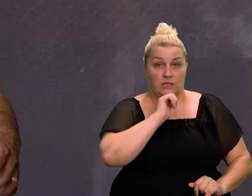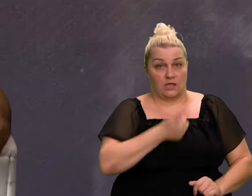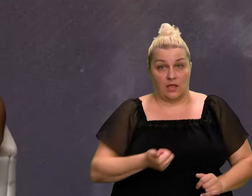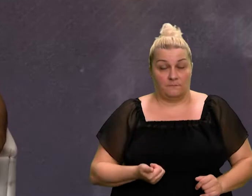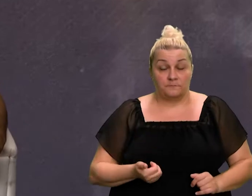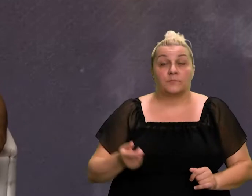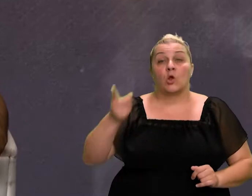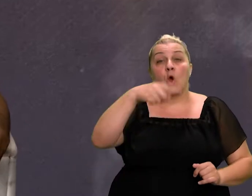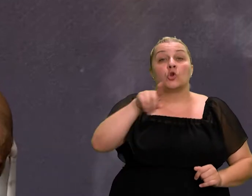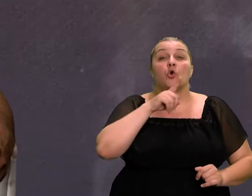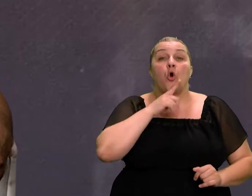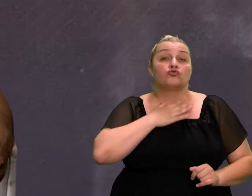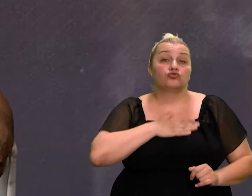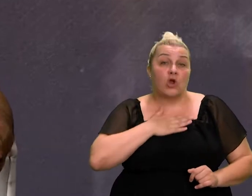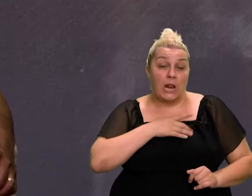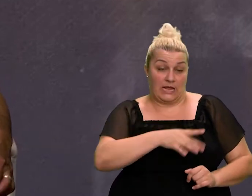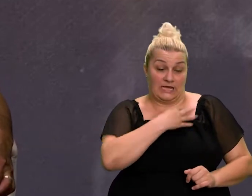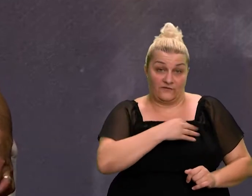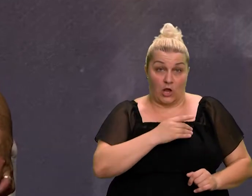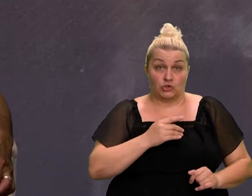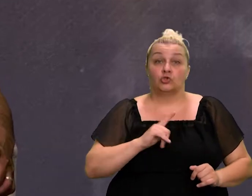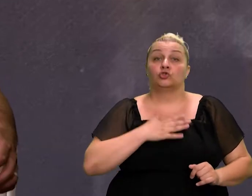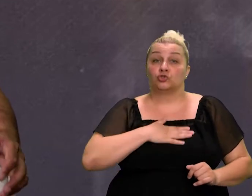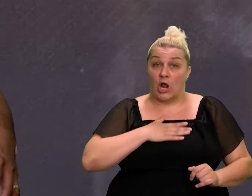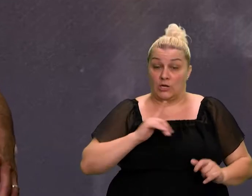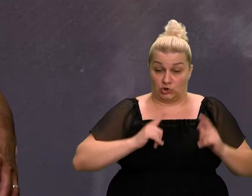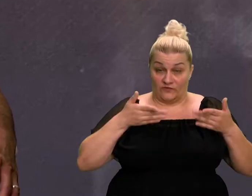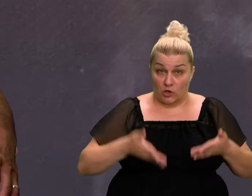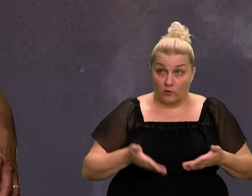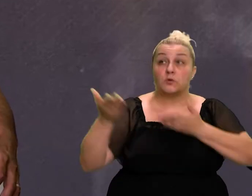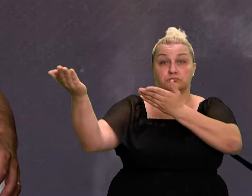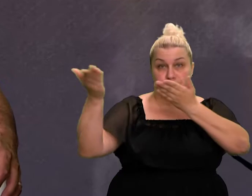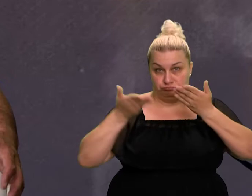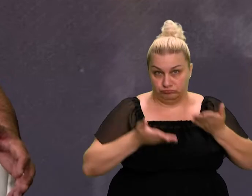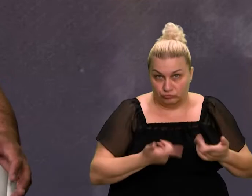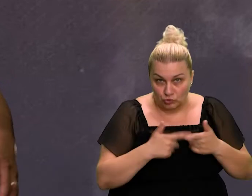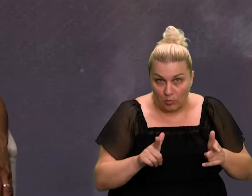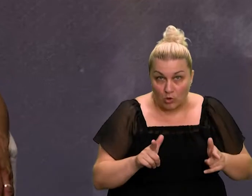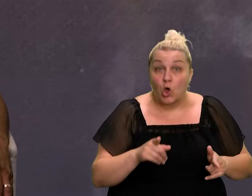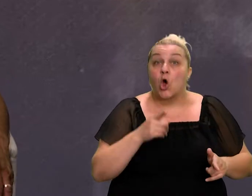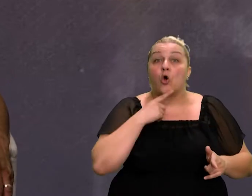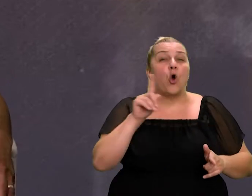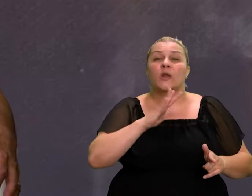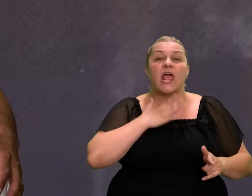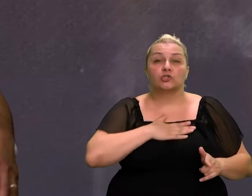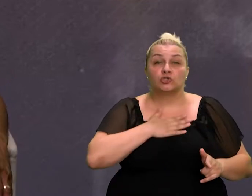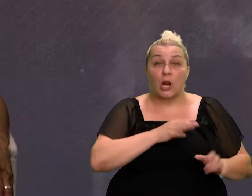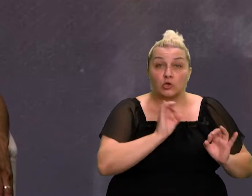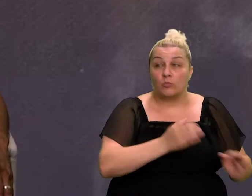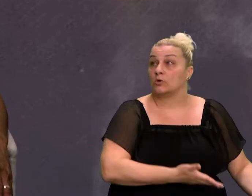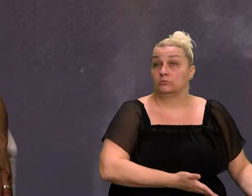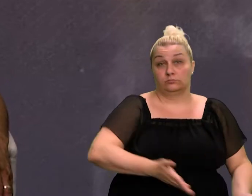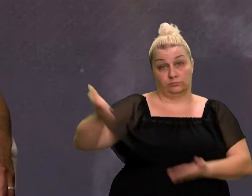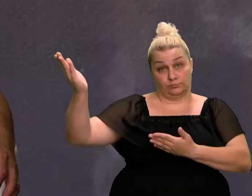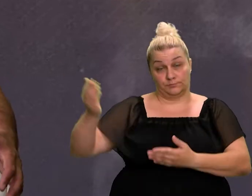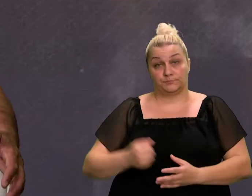svi koji žele dobro Hrvatskoj, žele živiti u Hrvatskoj su dobro došli. Oni koji ne žele, otvore nije put, tako